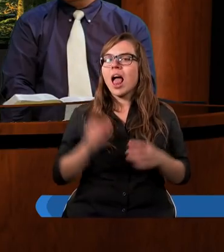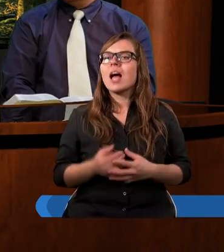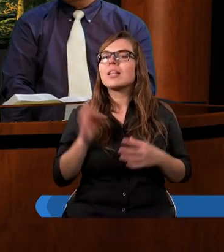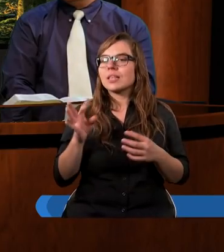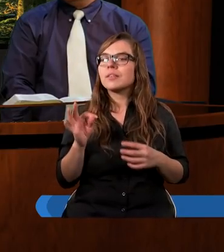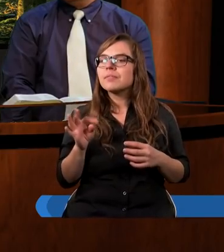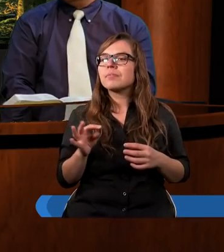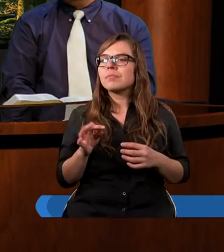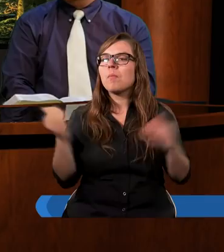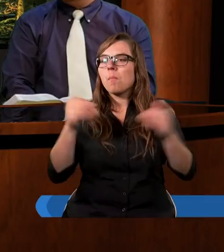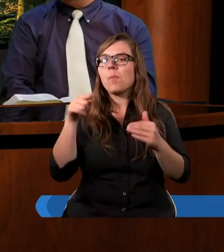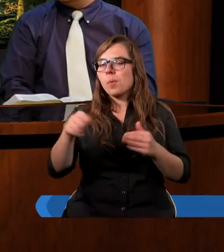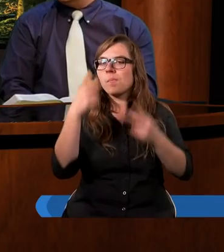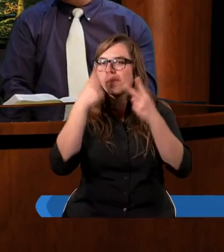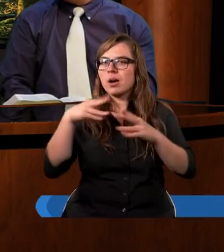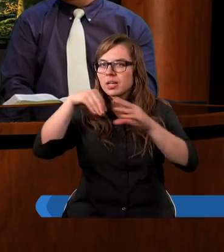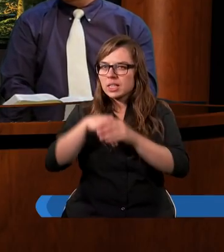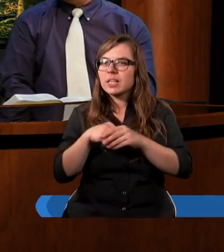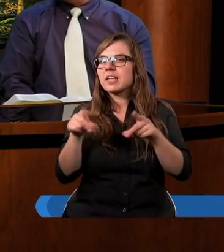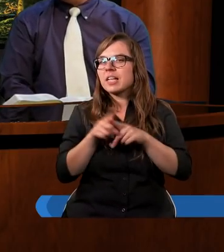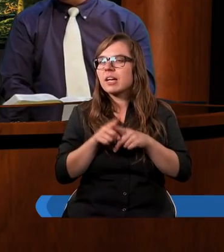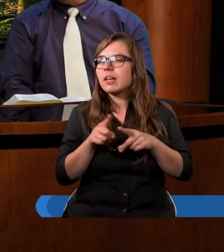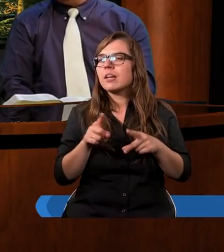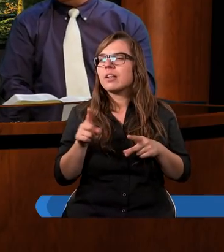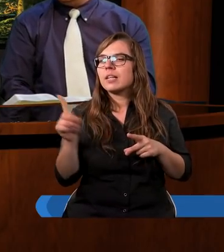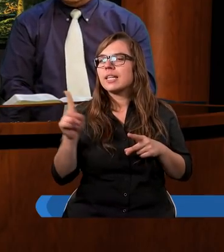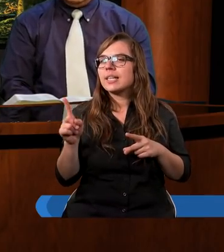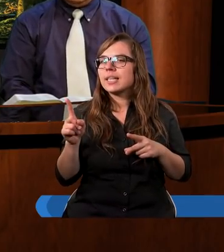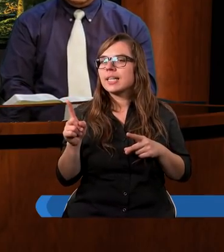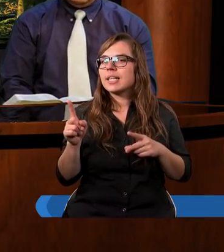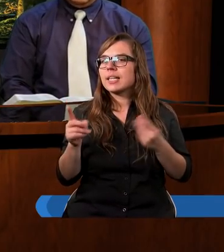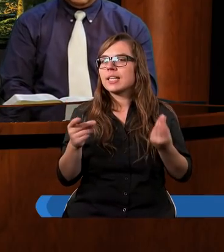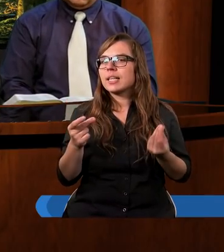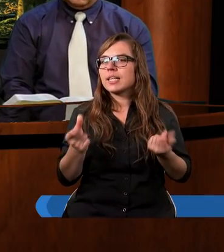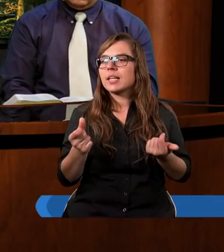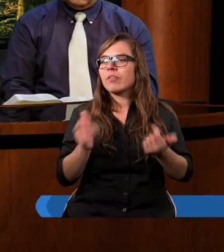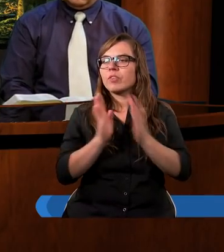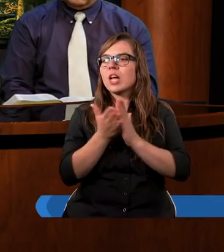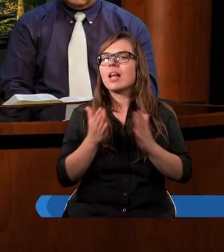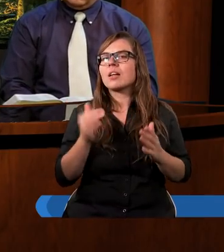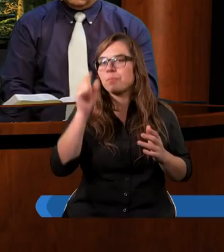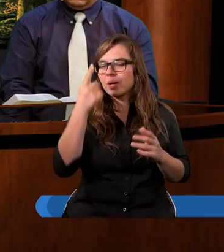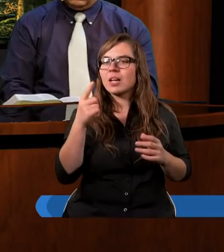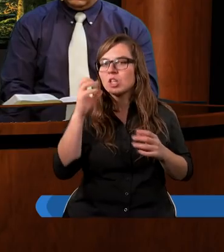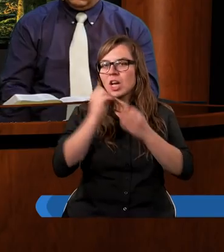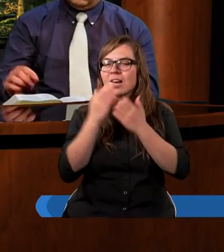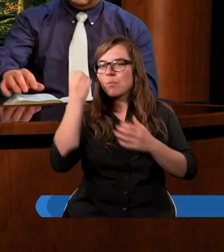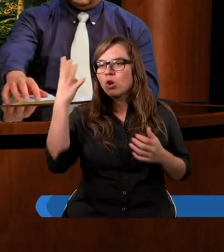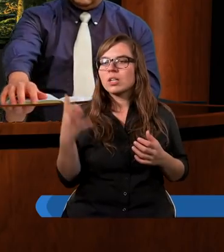Tak. Możemy o tym przeczytać zresztą w V Księdze Mojżeszowej,